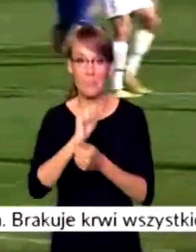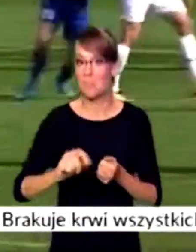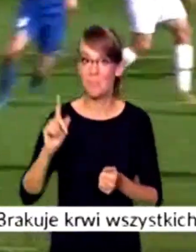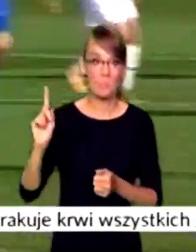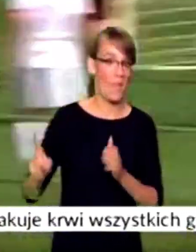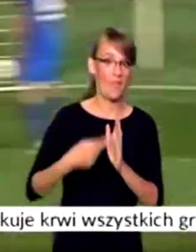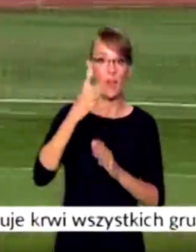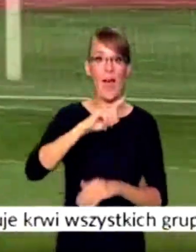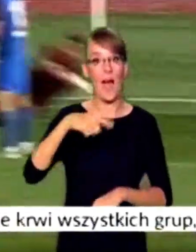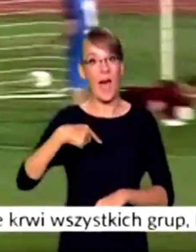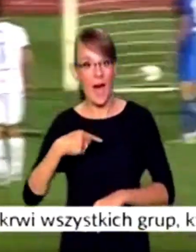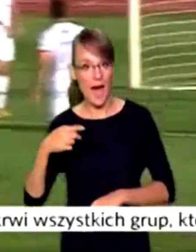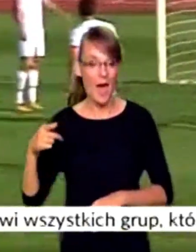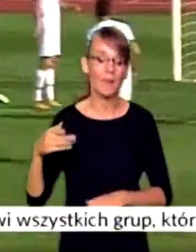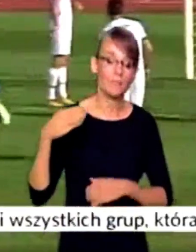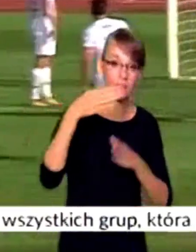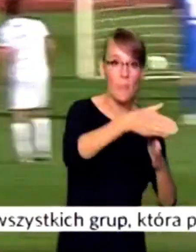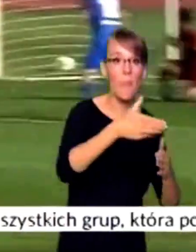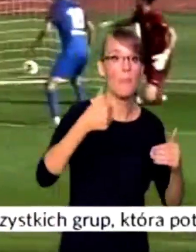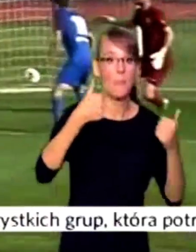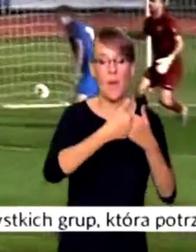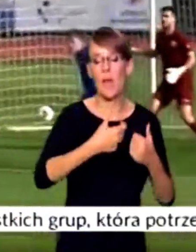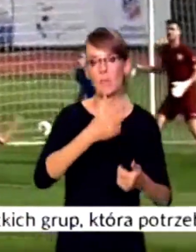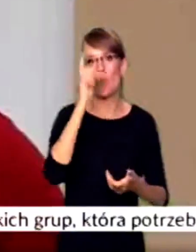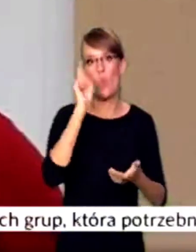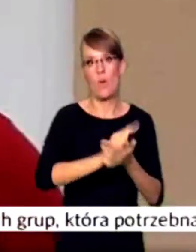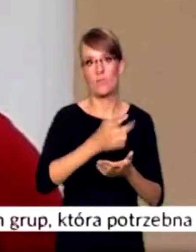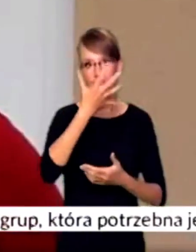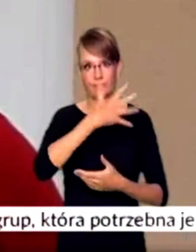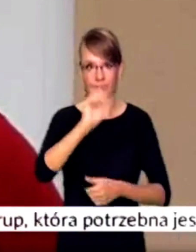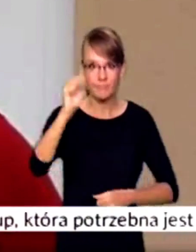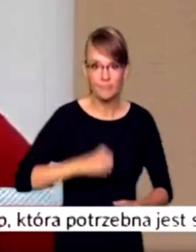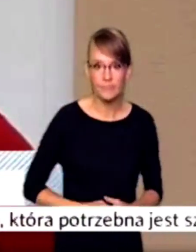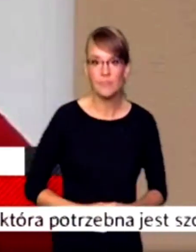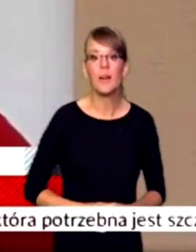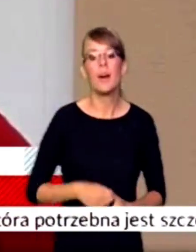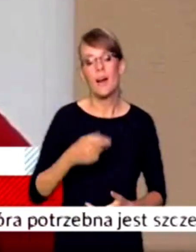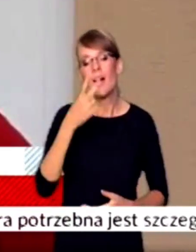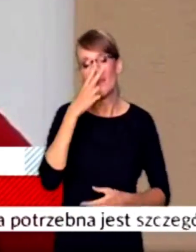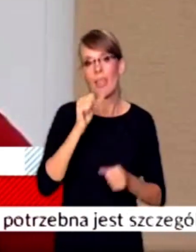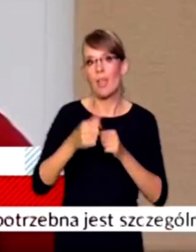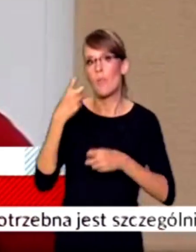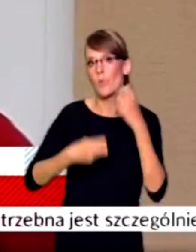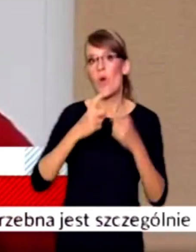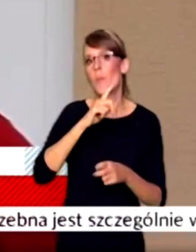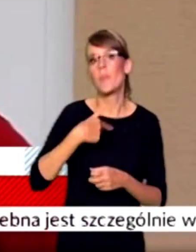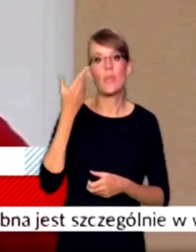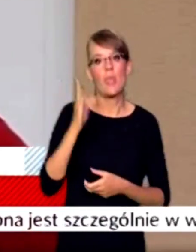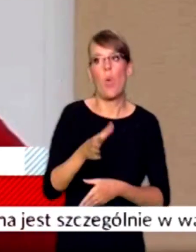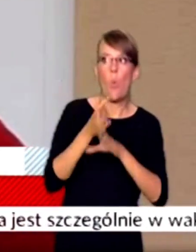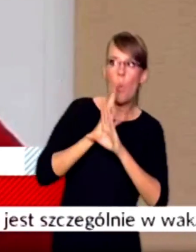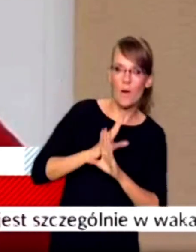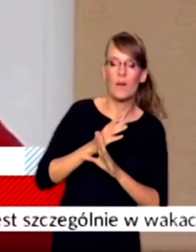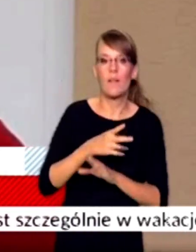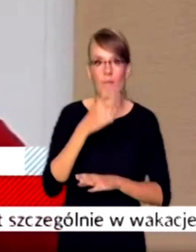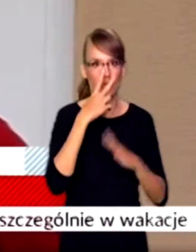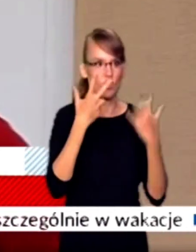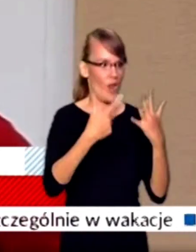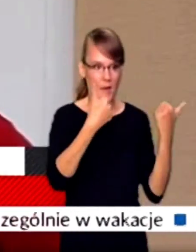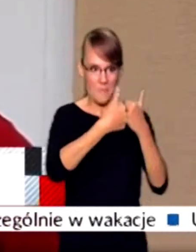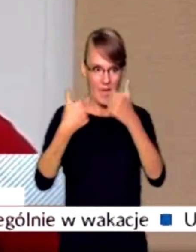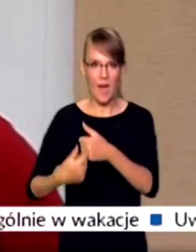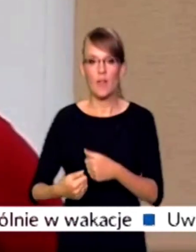odnieśliśmy tak bardzo ważne i potrzebne nam zwycięstwo. Jest problem, nie będziemy ukrywać, że nie ma problemu, jeśli w siedmiu kolejkach mamy